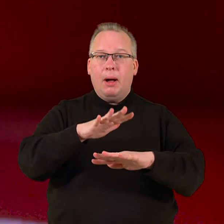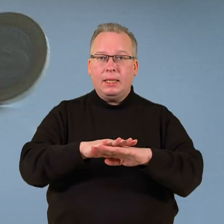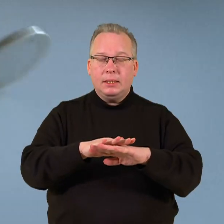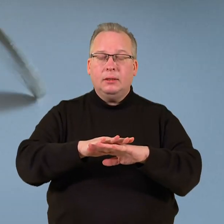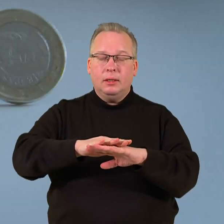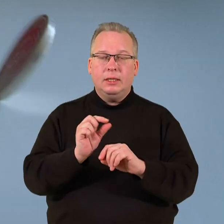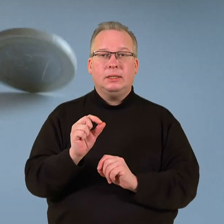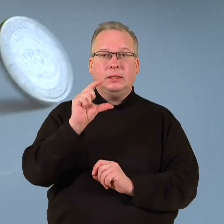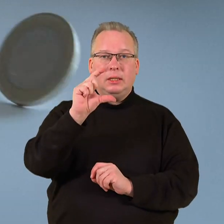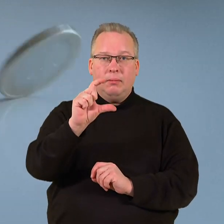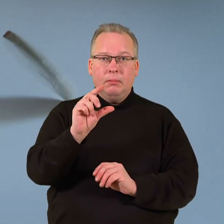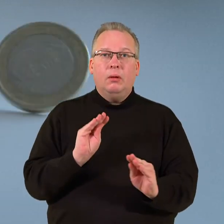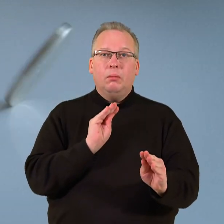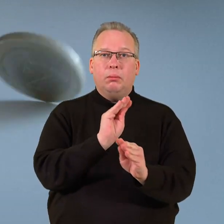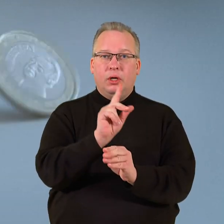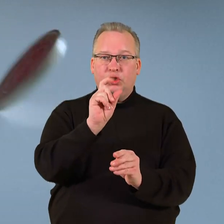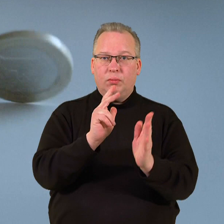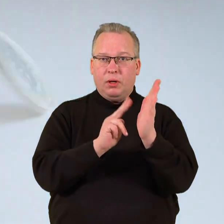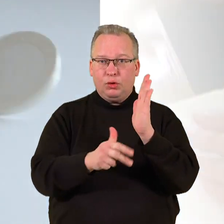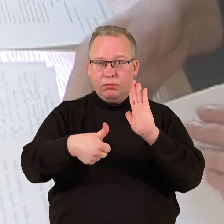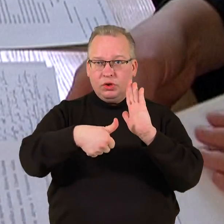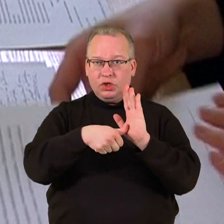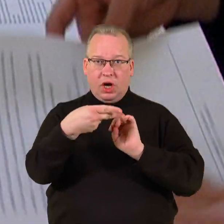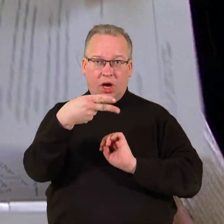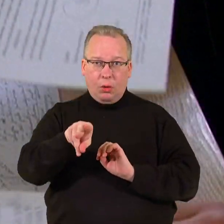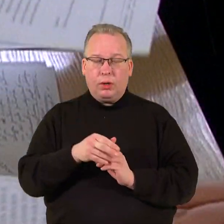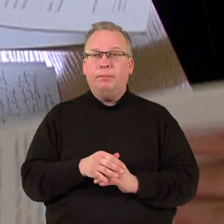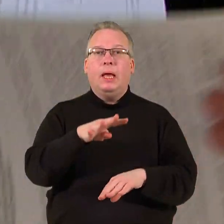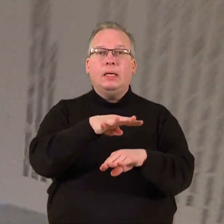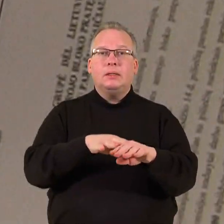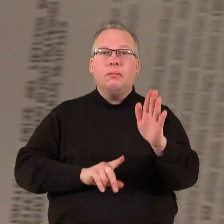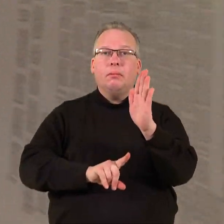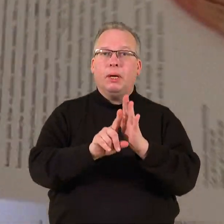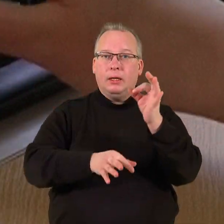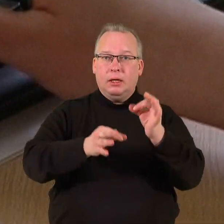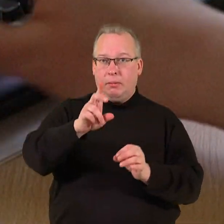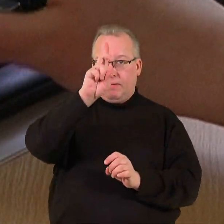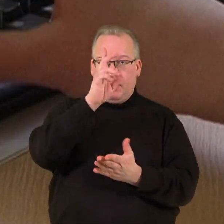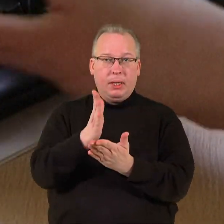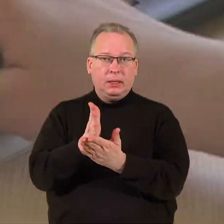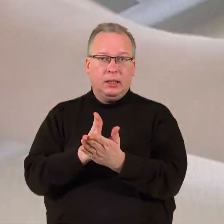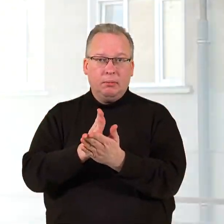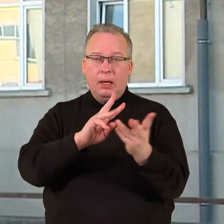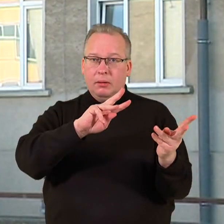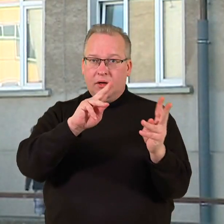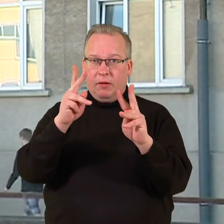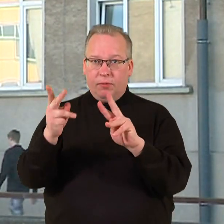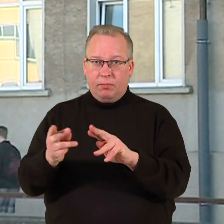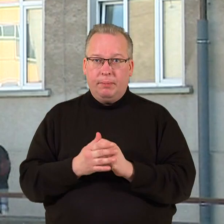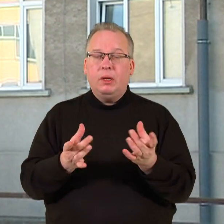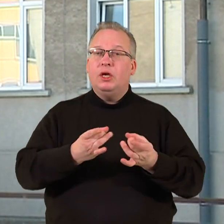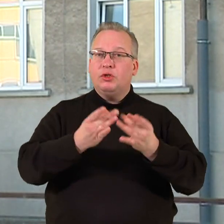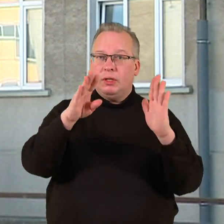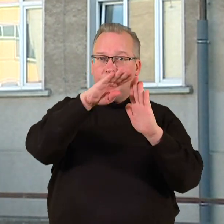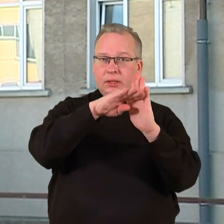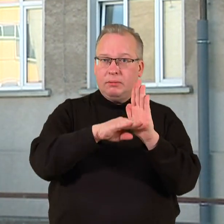padidintas iki 186 eurų. Seimas ėmėsi svarstyti valstybės tarnybos reformą. Švietimo